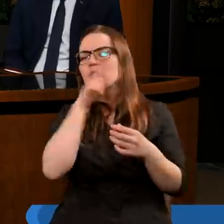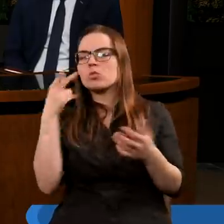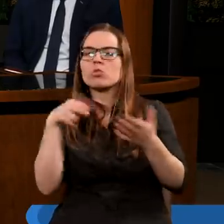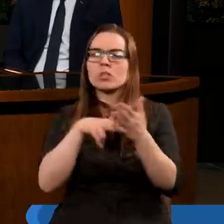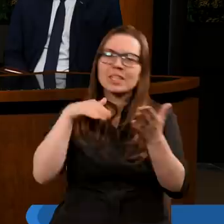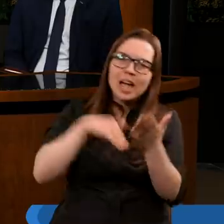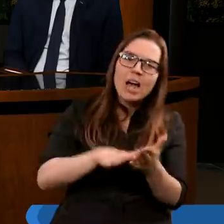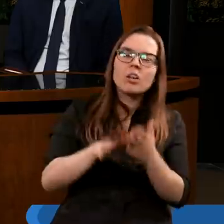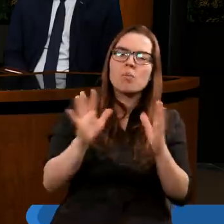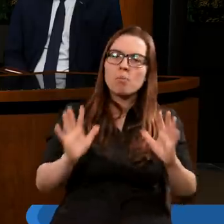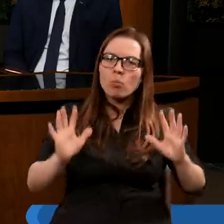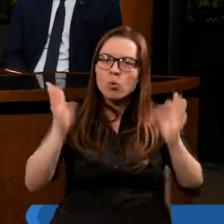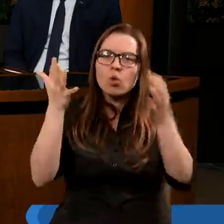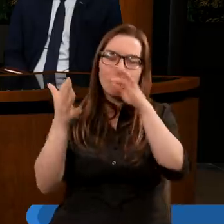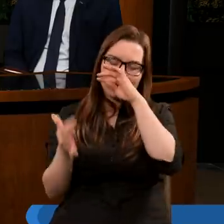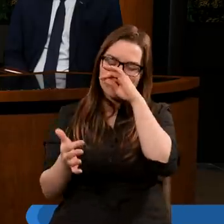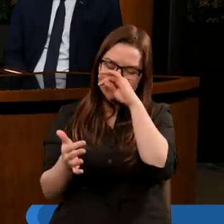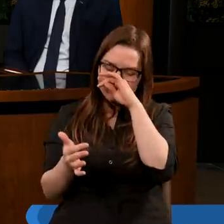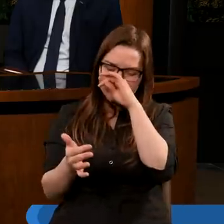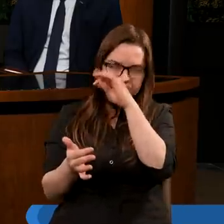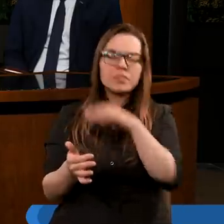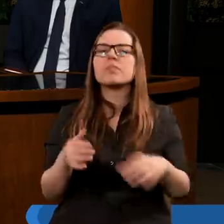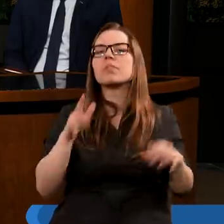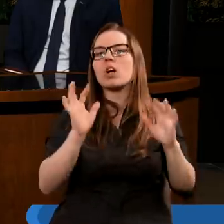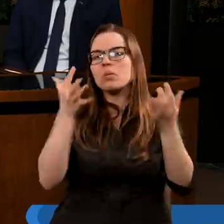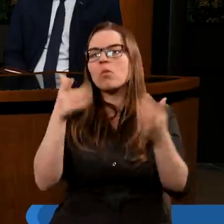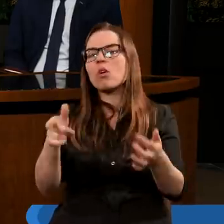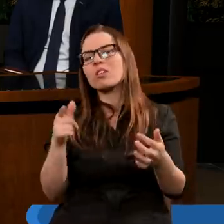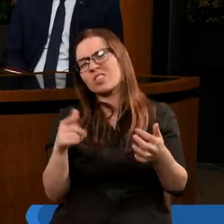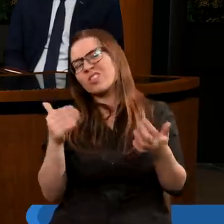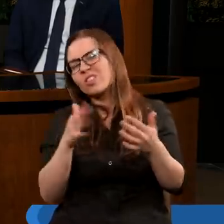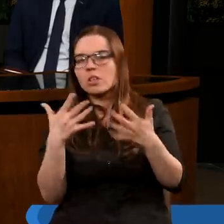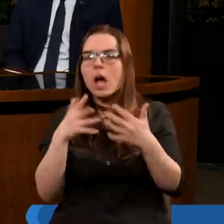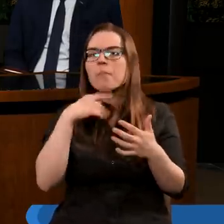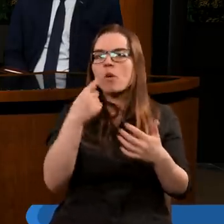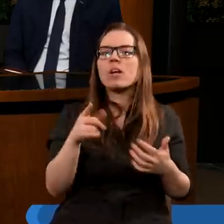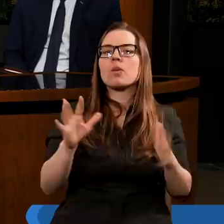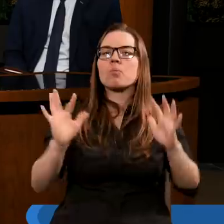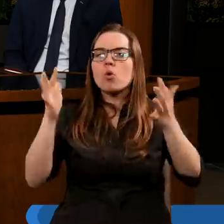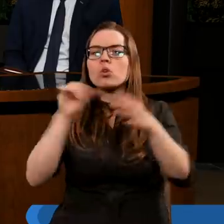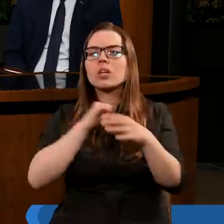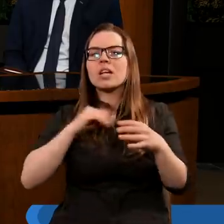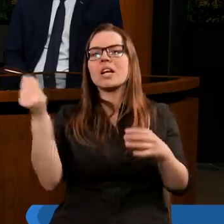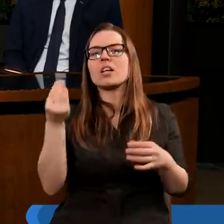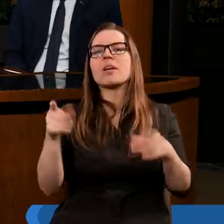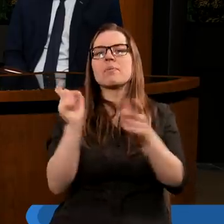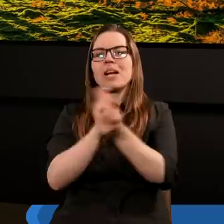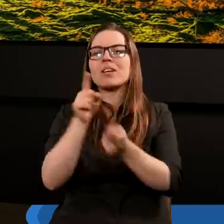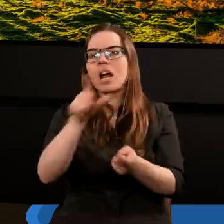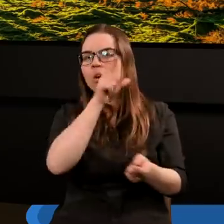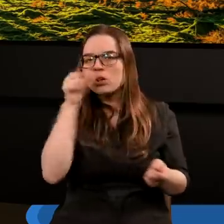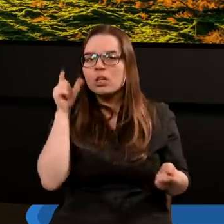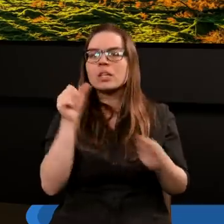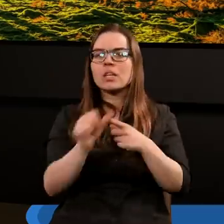zaczynają się buntować. Zbuntowani to są od zawsze, ale buntują się jeszcze przeciwko temu ludowi.